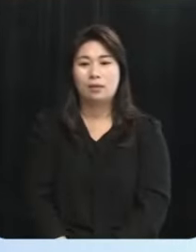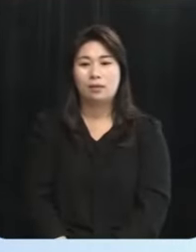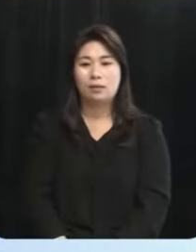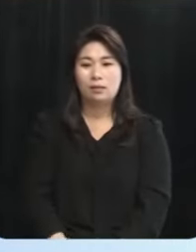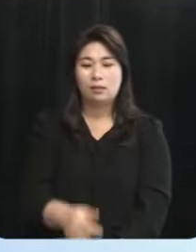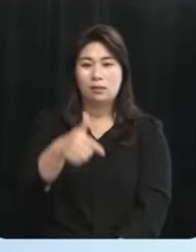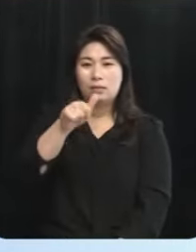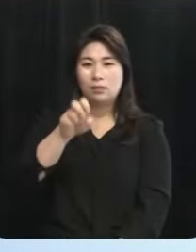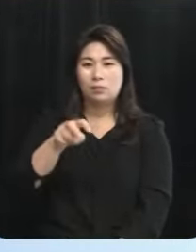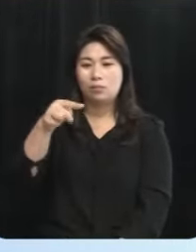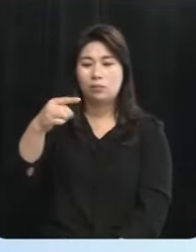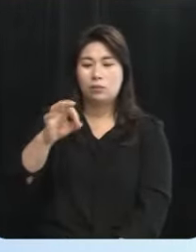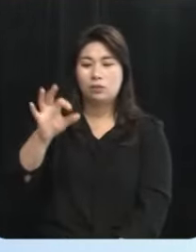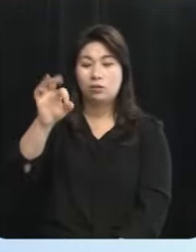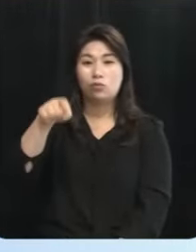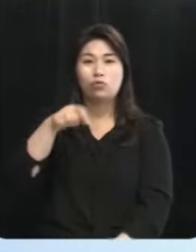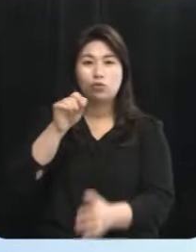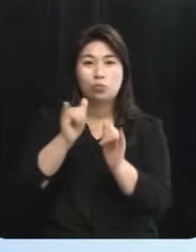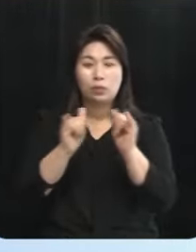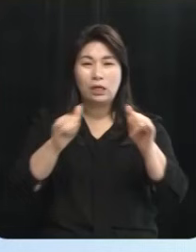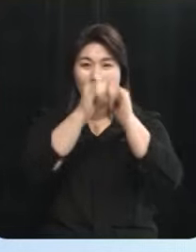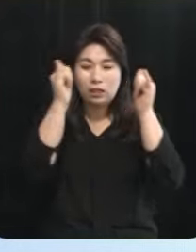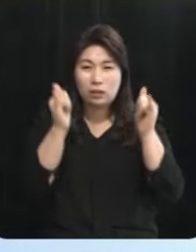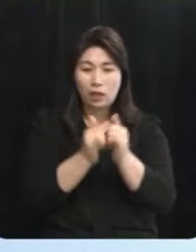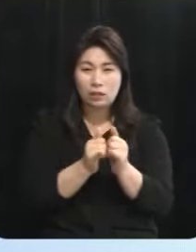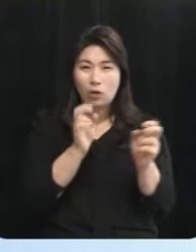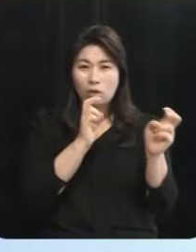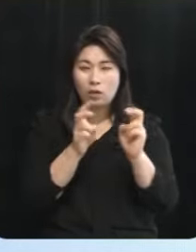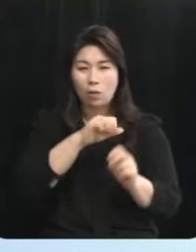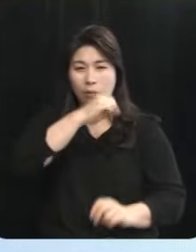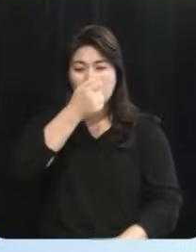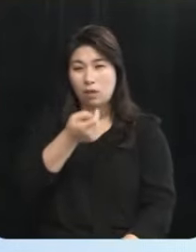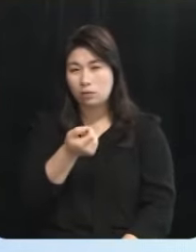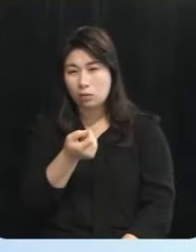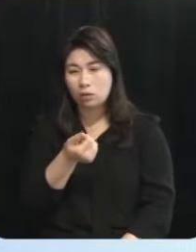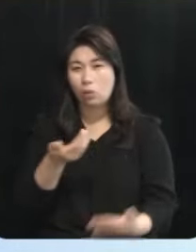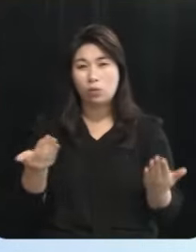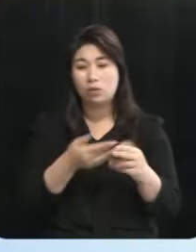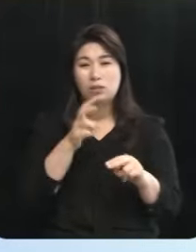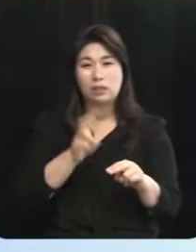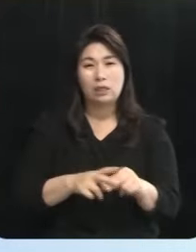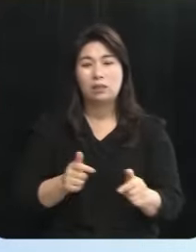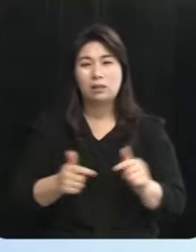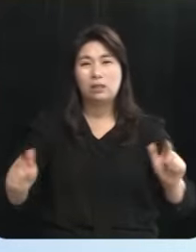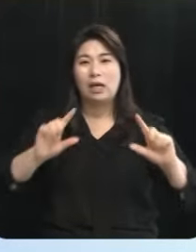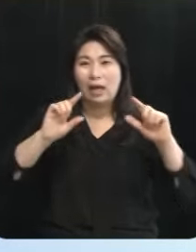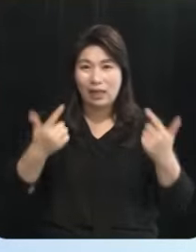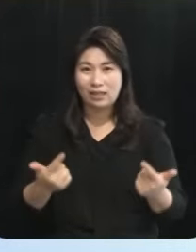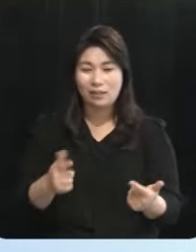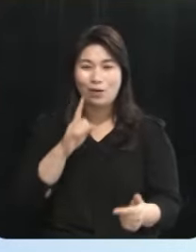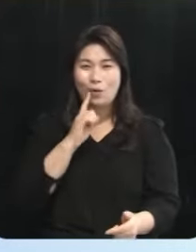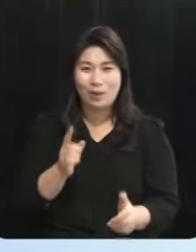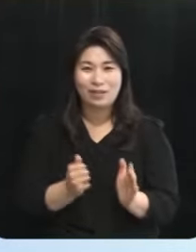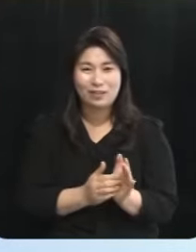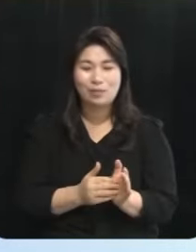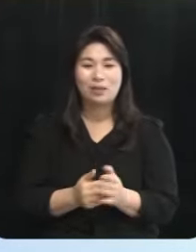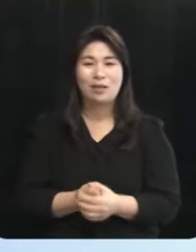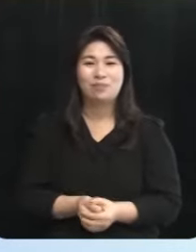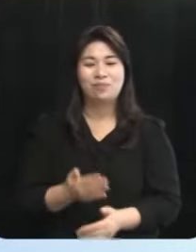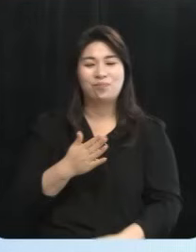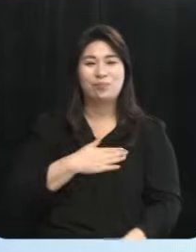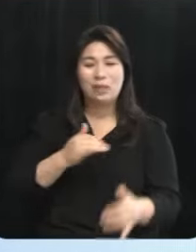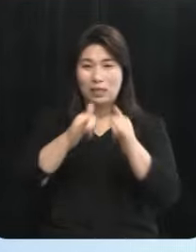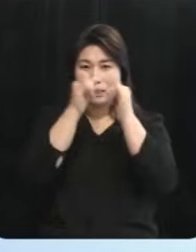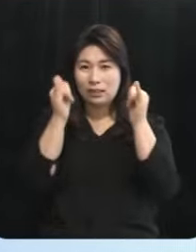후보는 사회적 경제 기업에 대한 예산 규모가 적다고 일자리 늘어나지 않는다라고 얘기했습니다 저는